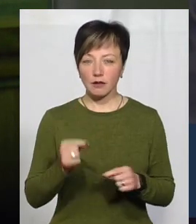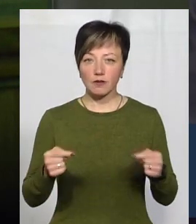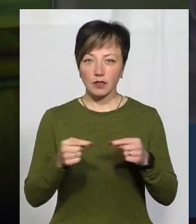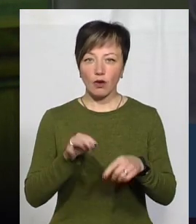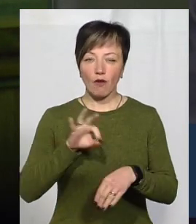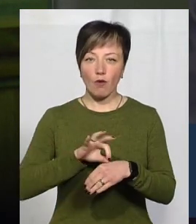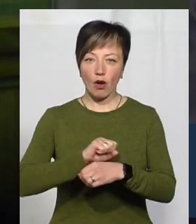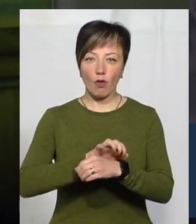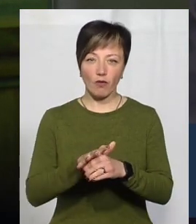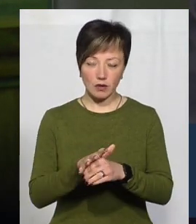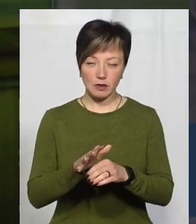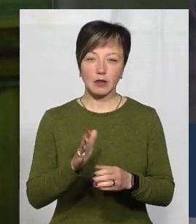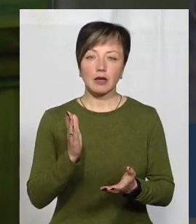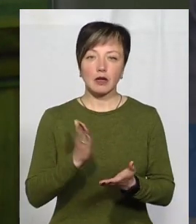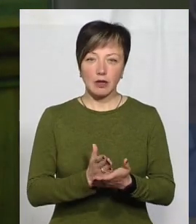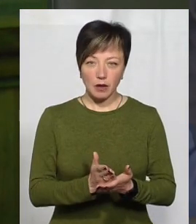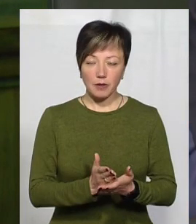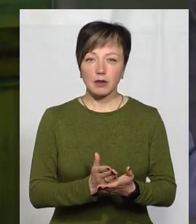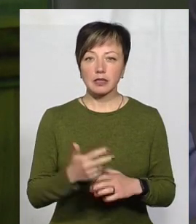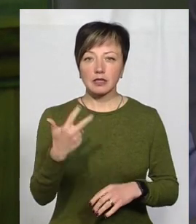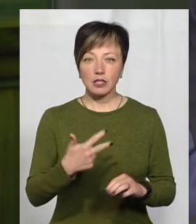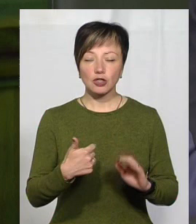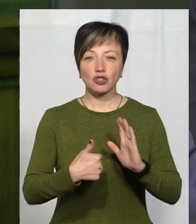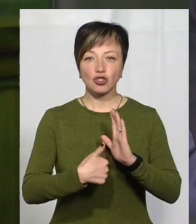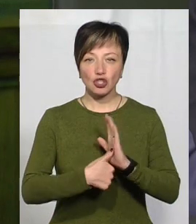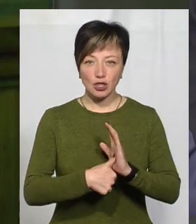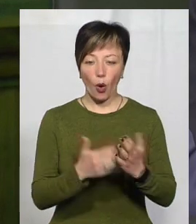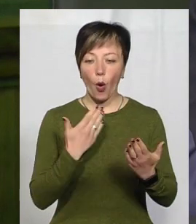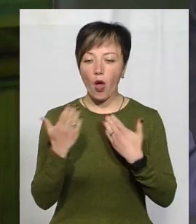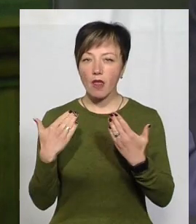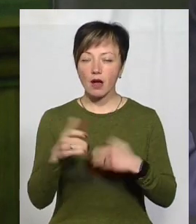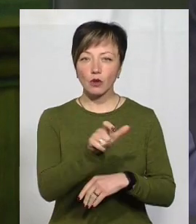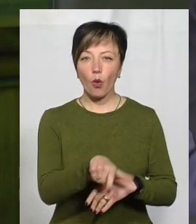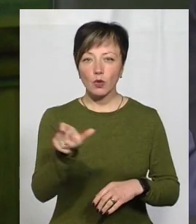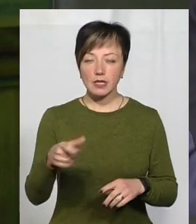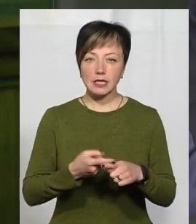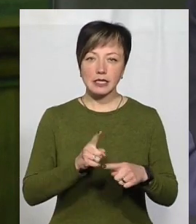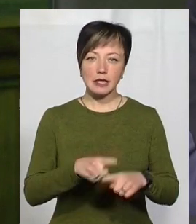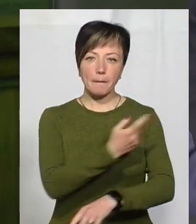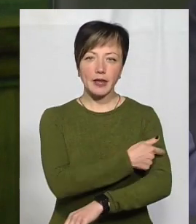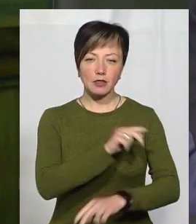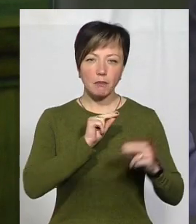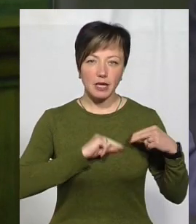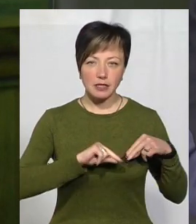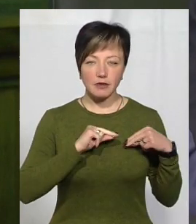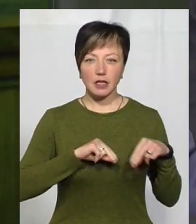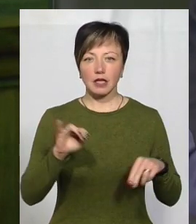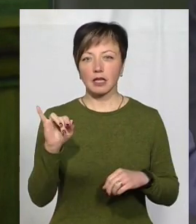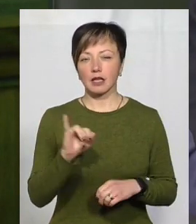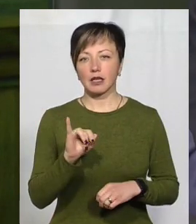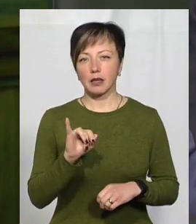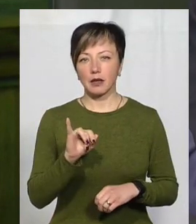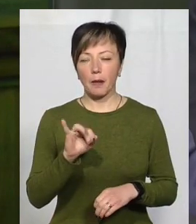хвора на ковід-19. Відповідно, 36 контактних осіб з нею – це і медичні працівники, і